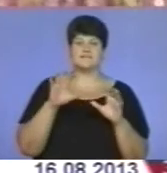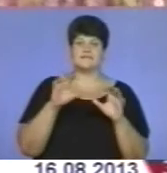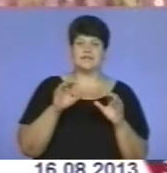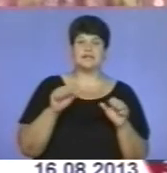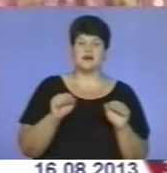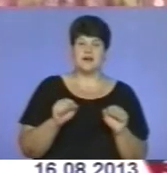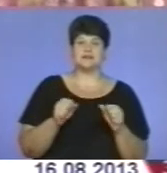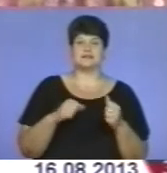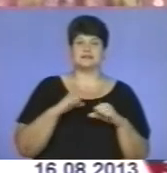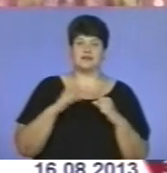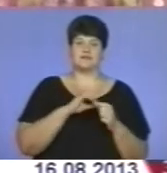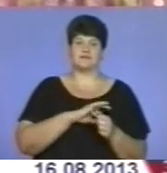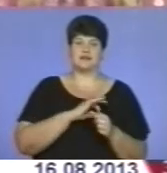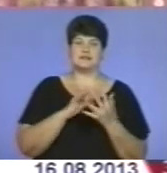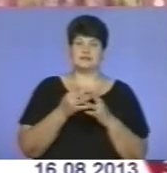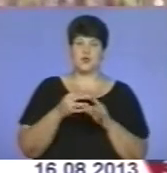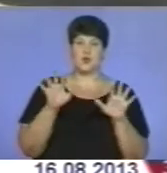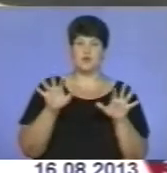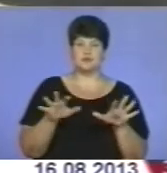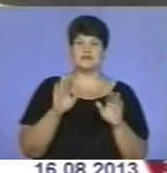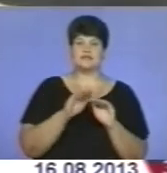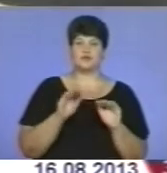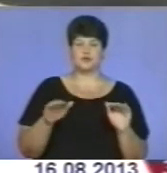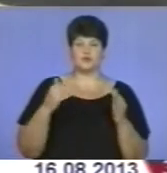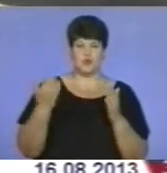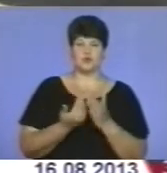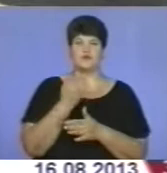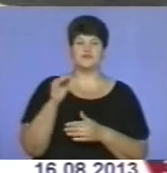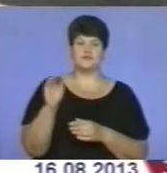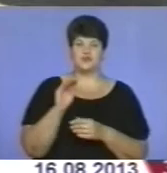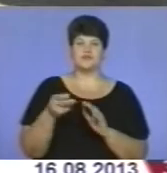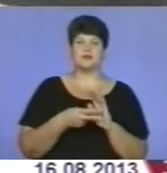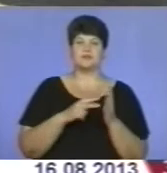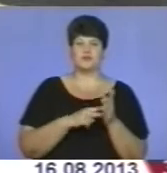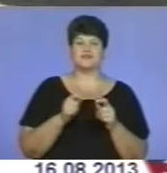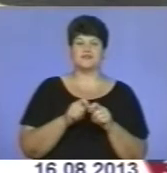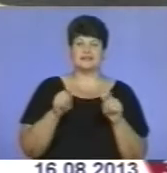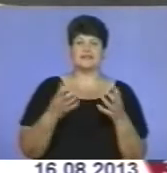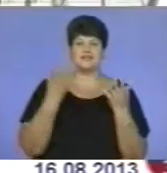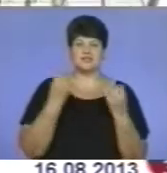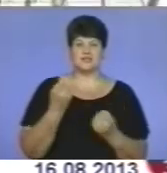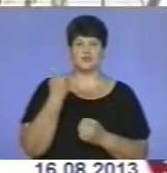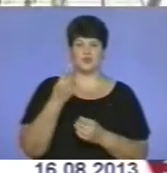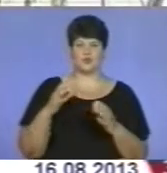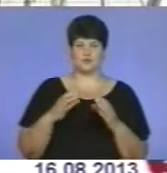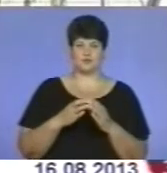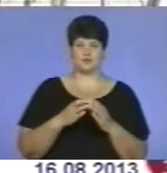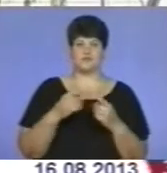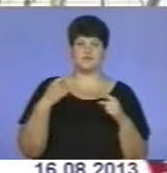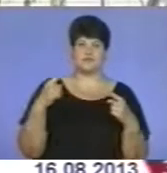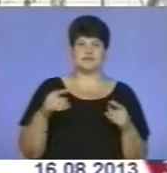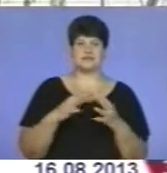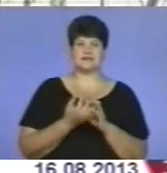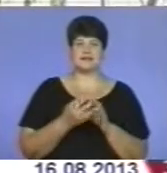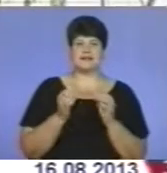вихователів і сільського голови, садочок оновлений. У жовтні тут планують відкрити ще одну групу. Якщо по-друге народжується